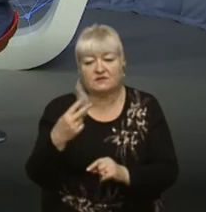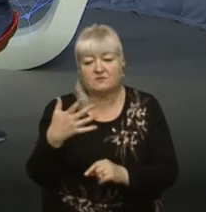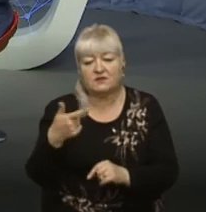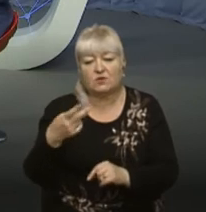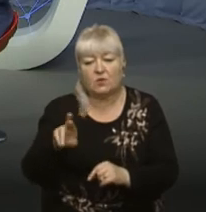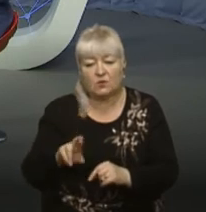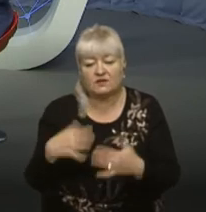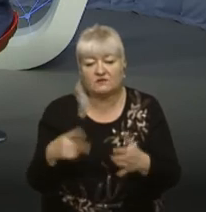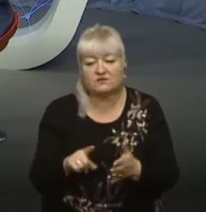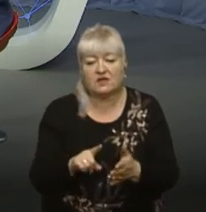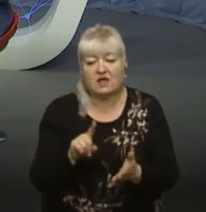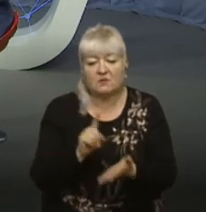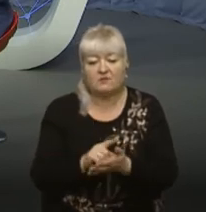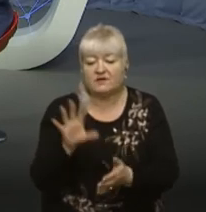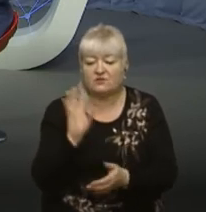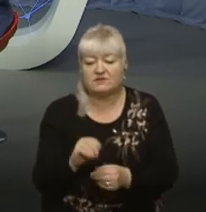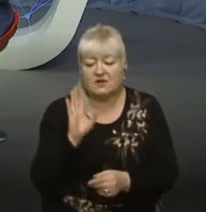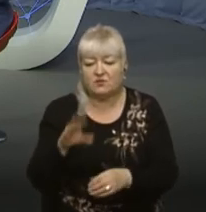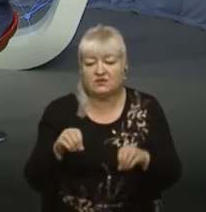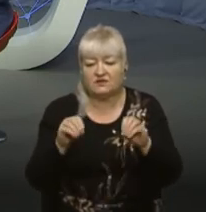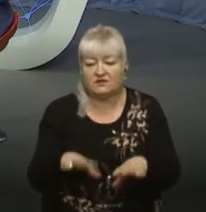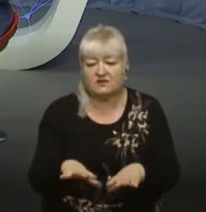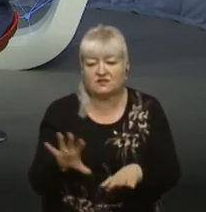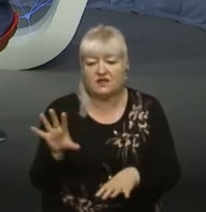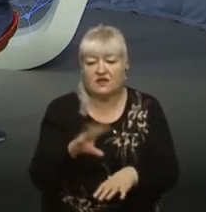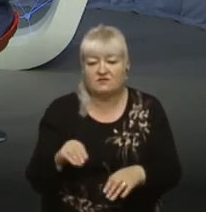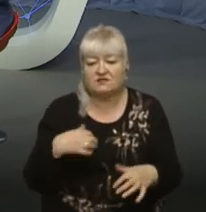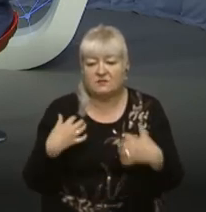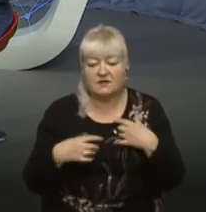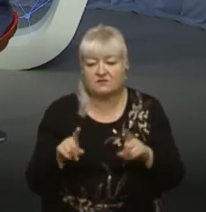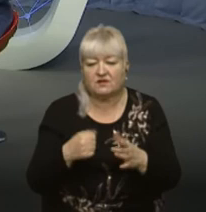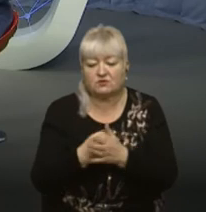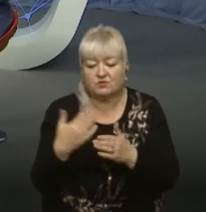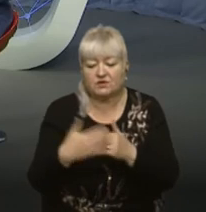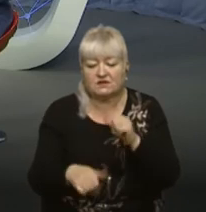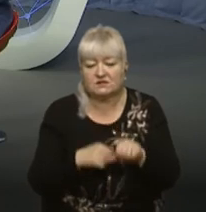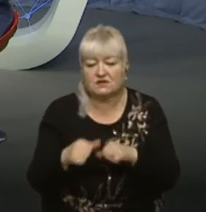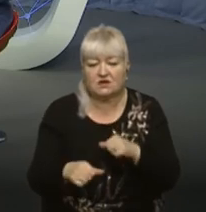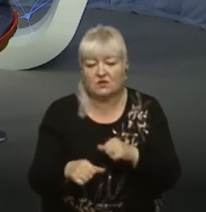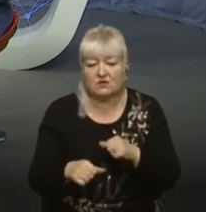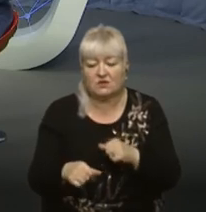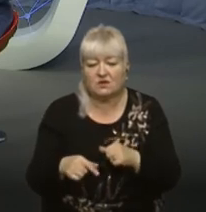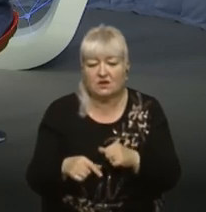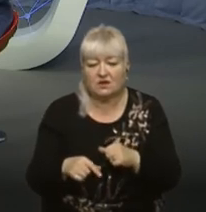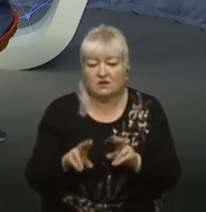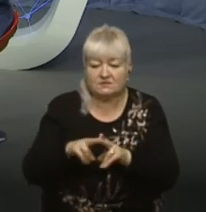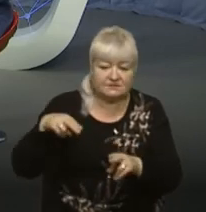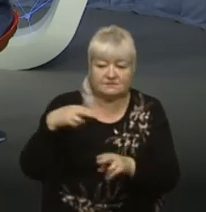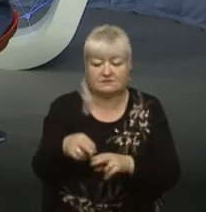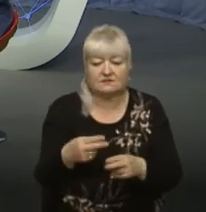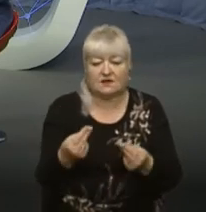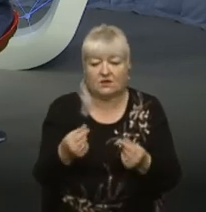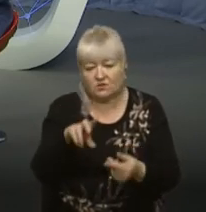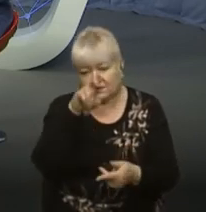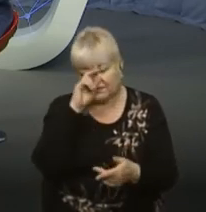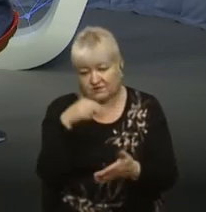вже все питання має бути вирішене. Ми все дуже переживали, щоб до кінця року не повернулися гроші назад у державний